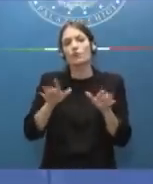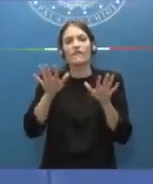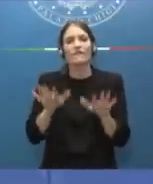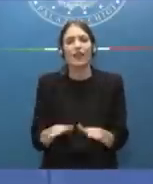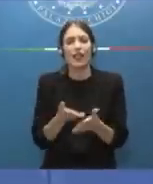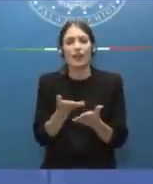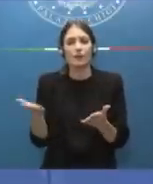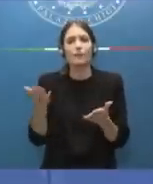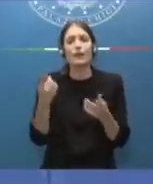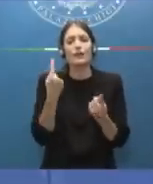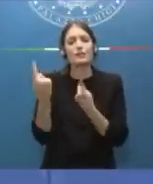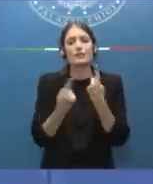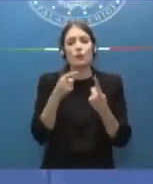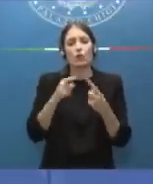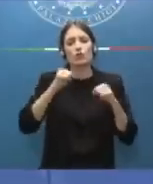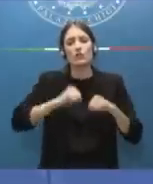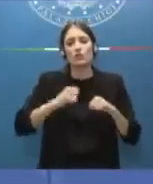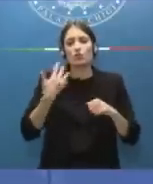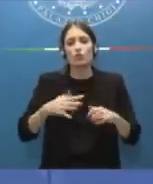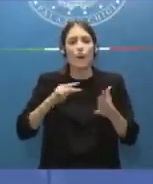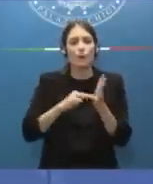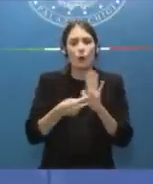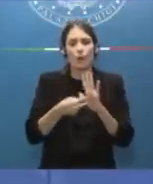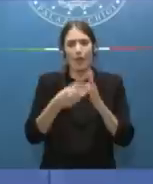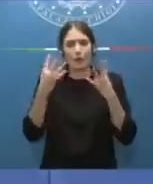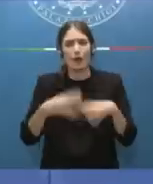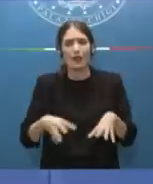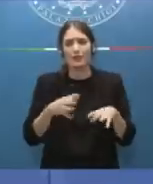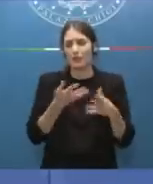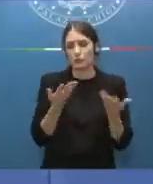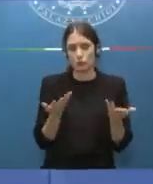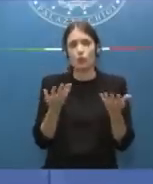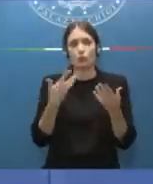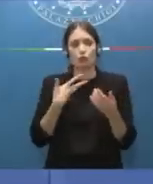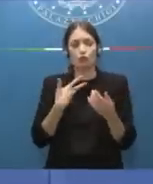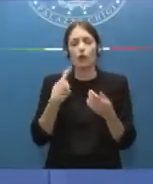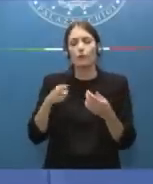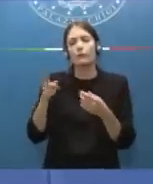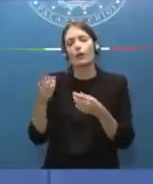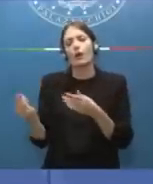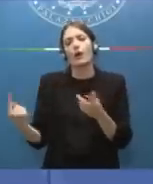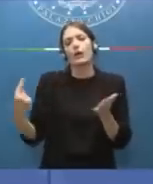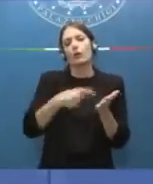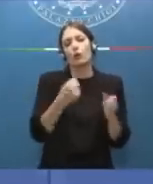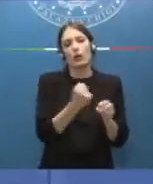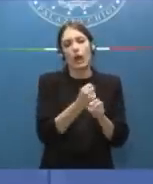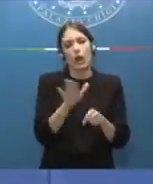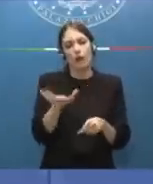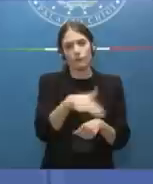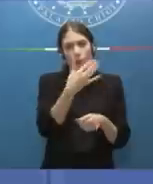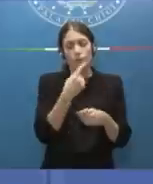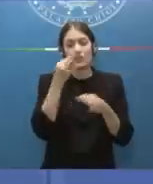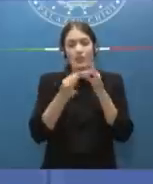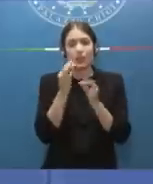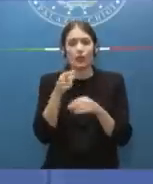in un sistema sanitario che ha già un enorme problema di organico e rimetterle al lavoro e quindi abbiamo anche sulla